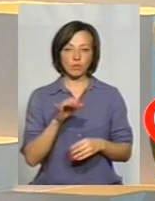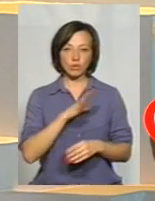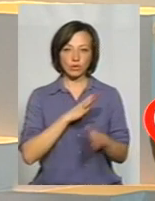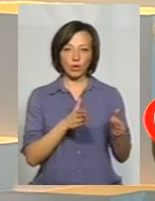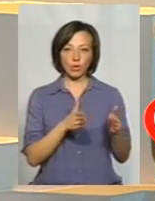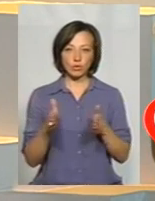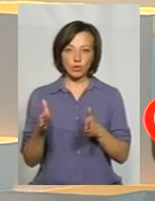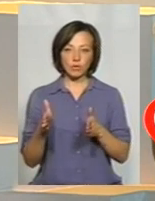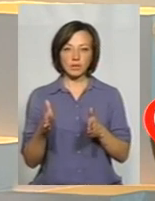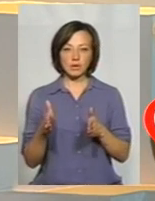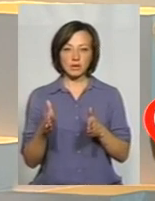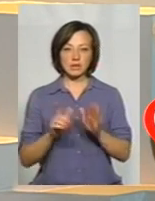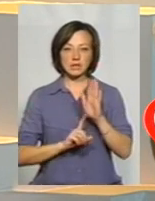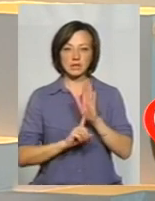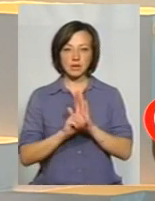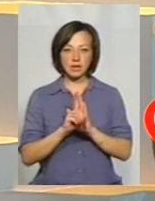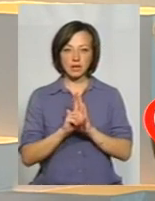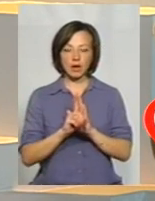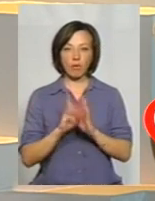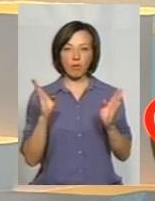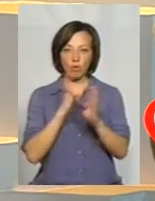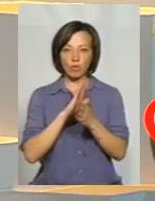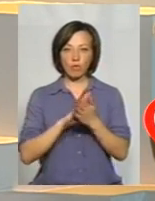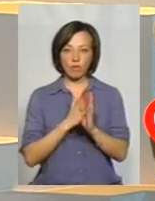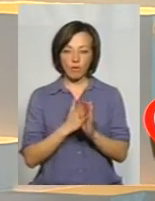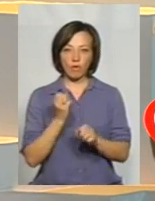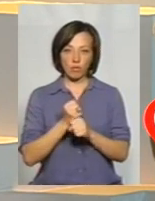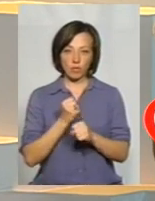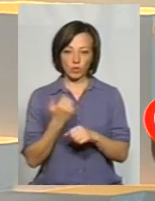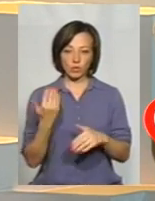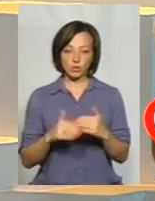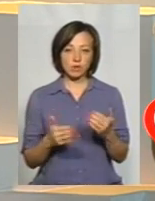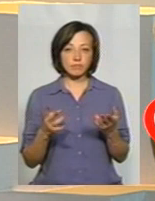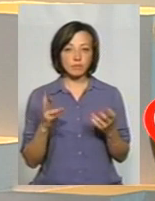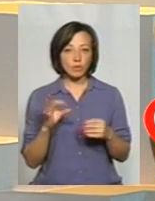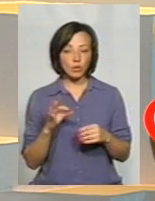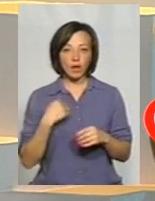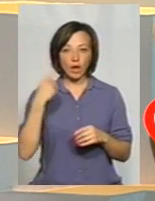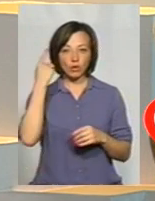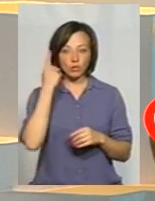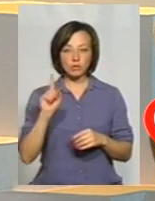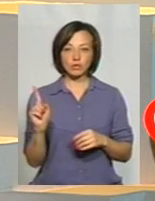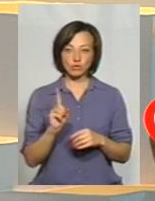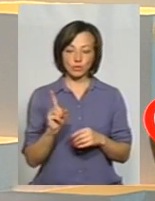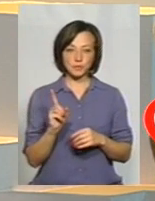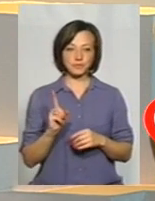готовими застанням спрятливих погодних умов розпочати роботи. Я думаю, що